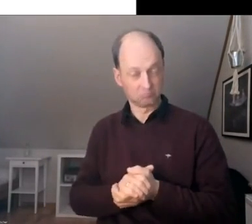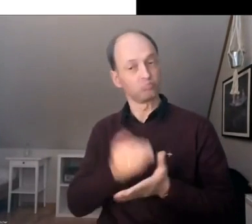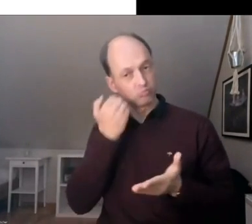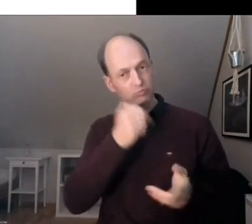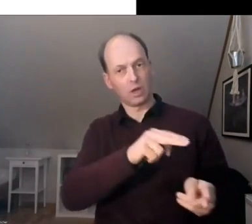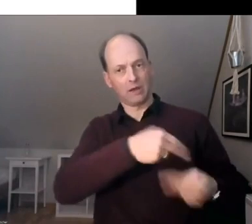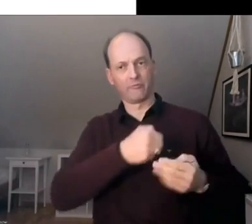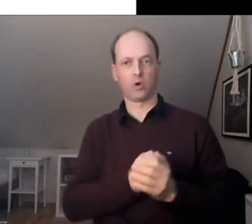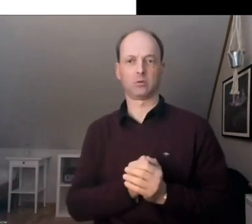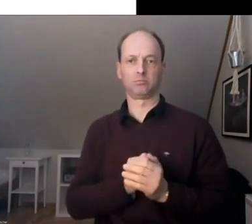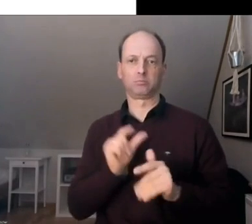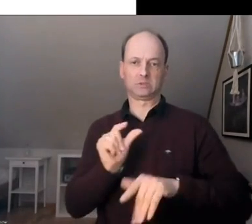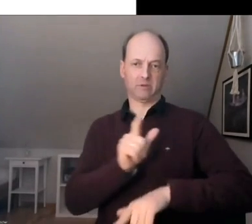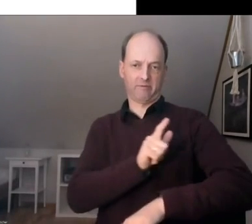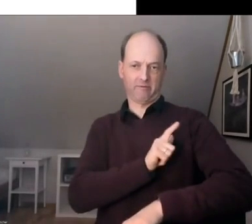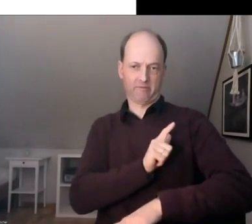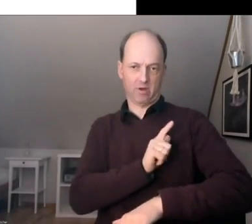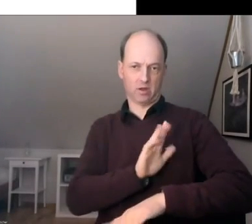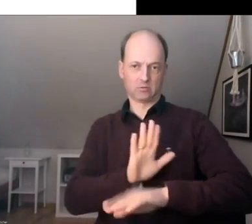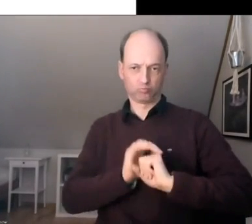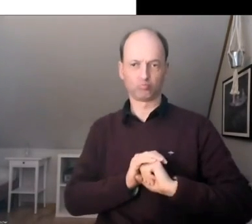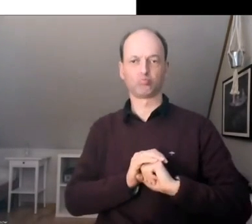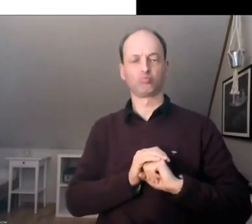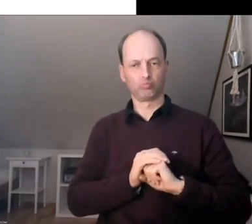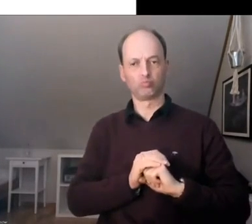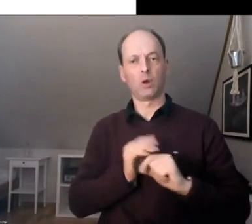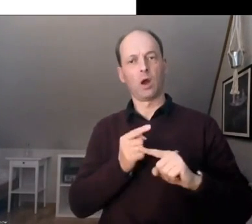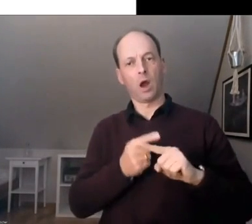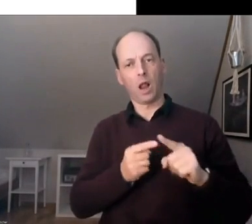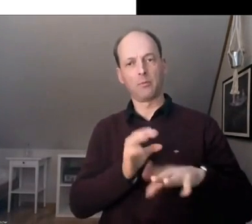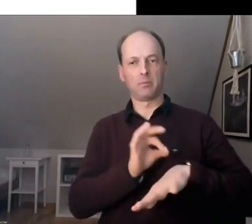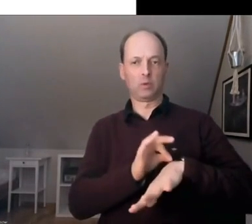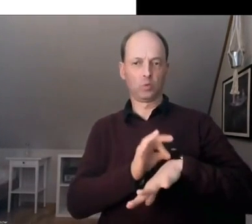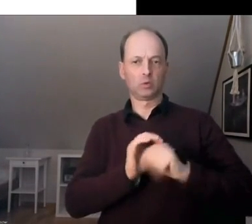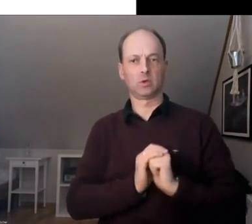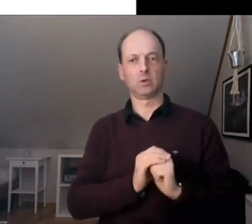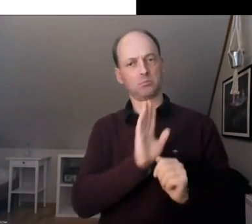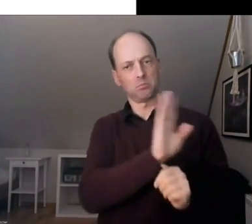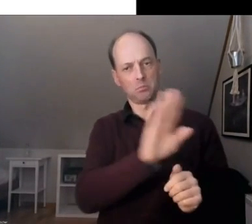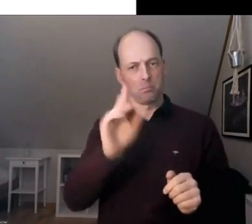halbe Minute, um zu schauen, wie sich das Stimmungsbild ergibt.